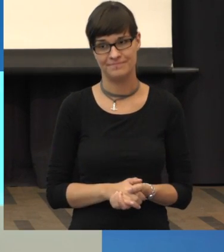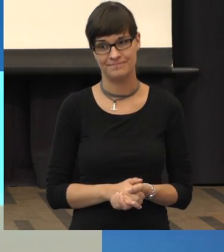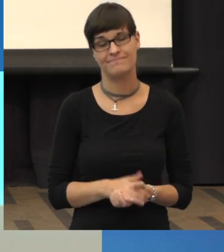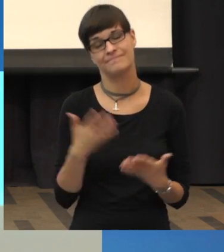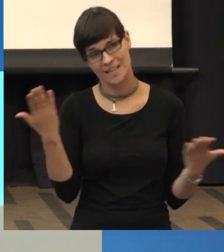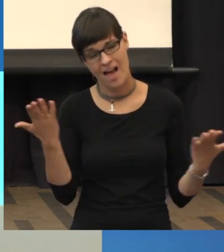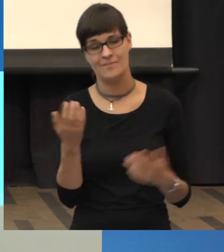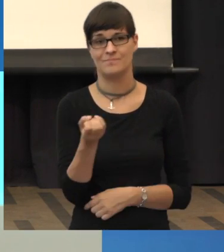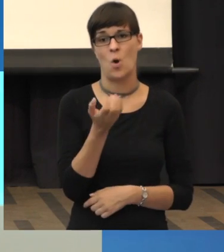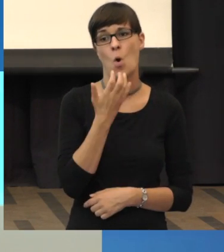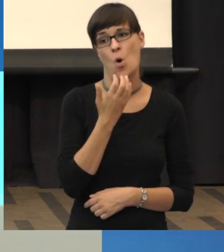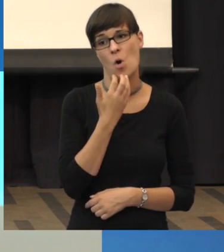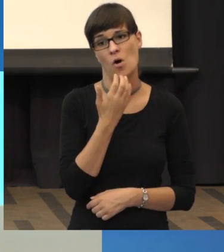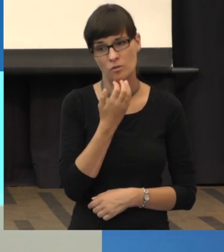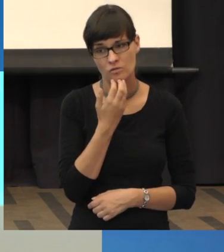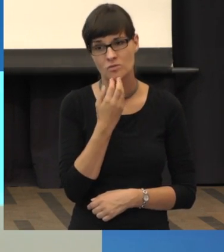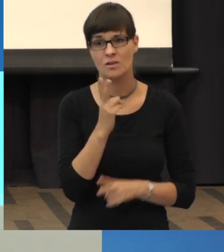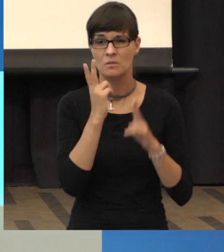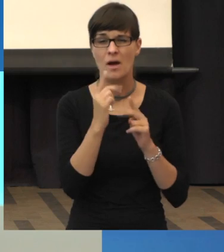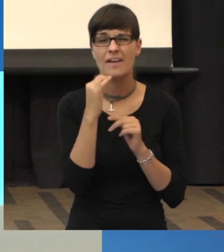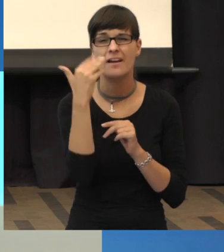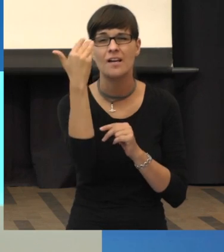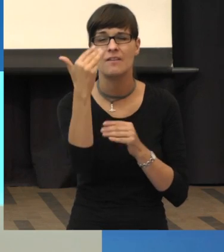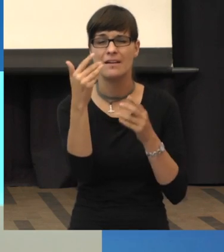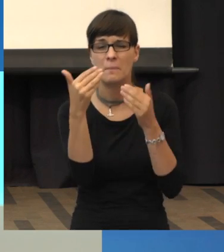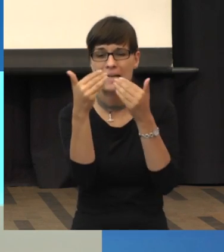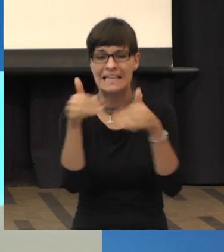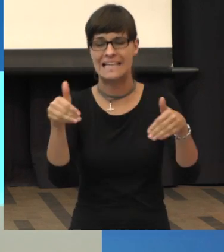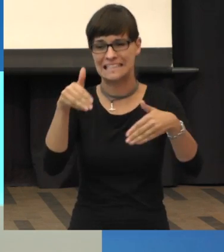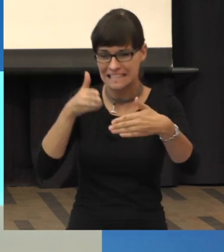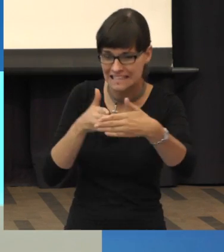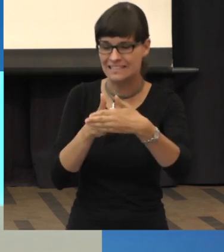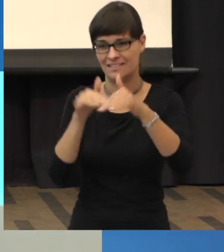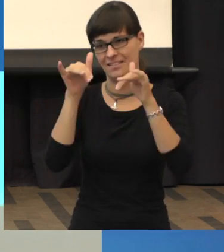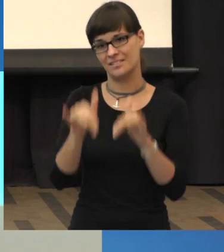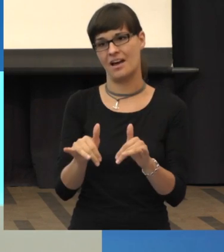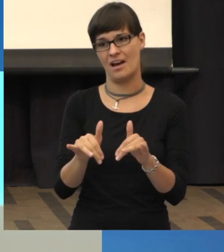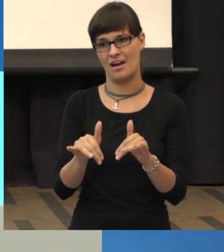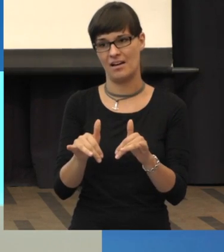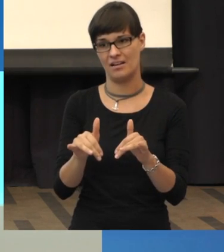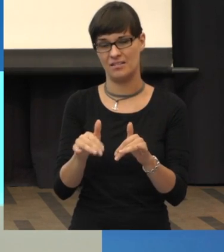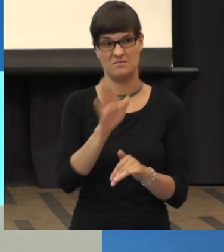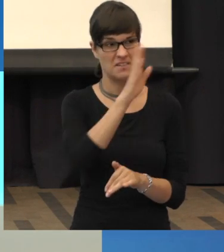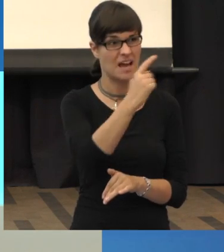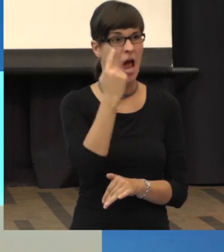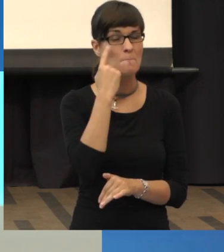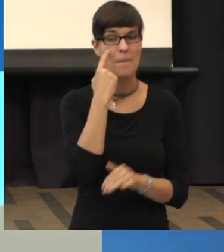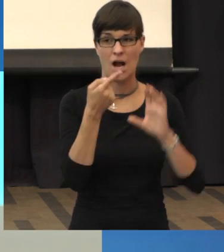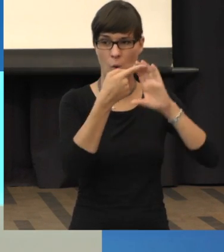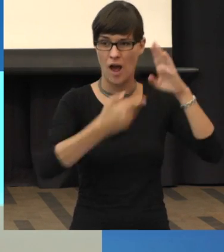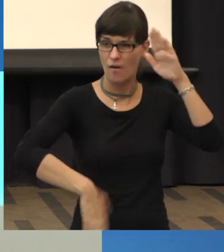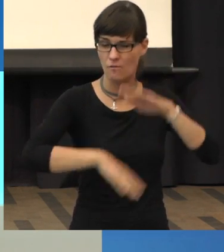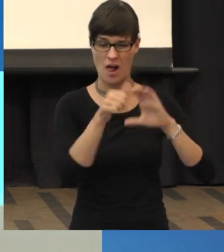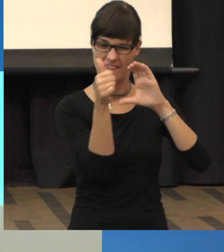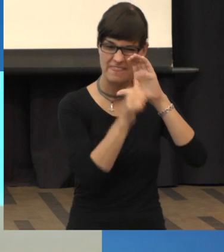halt die, dass in der Regel es doch sich irgendwann begrenzt. Also, dass nun jetzt die gesamte Makula da hinten vernarbt, ist sehr, sehr selten.